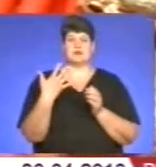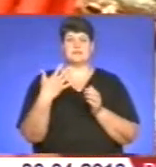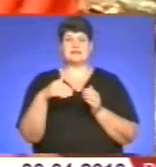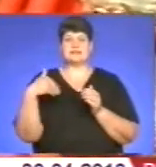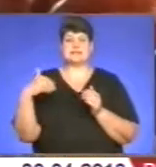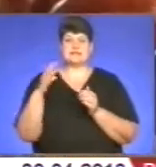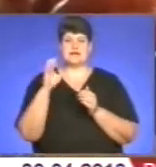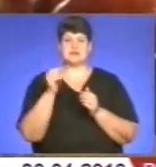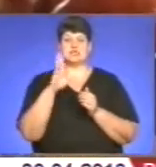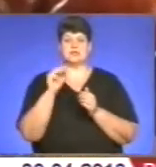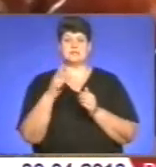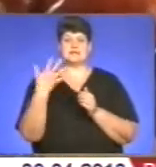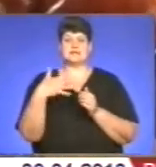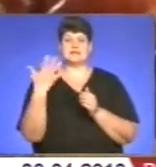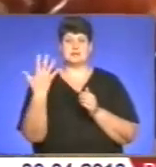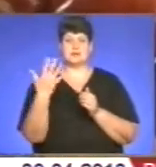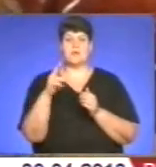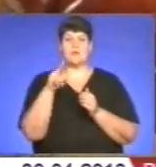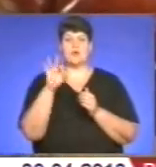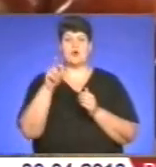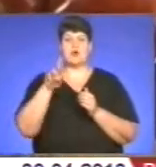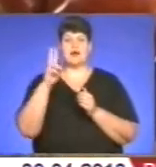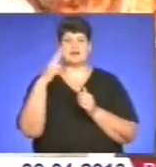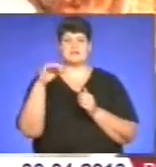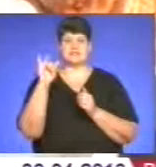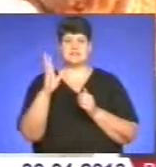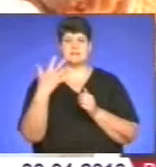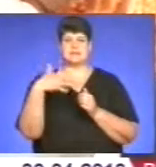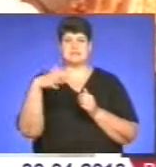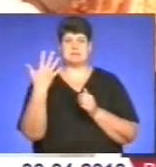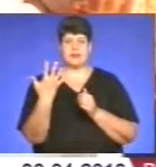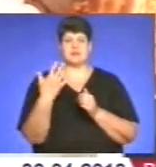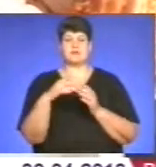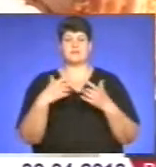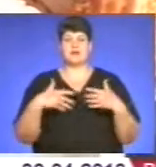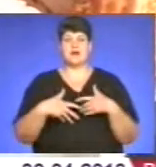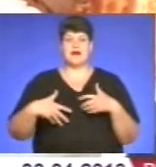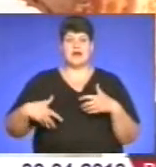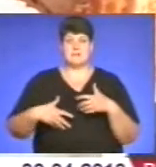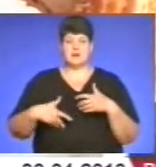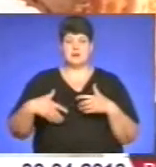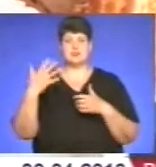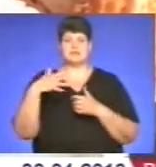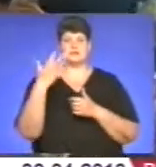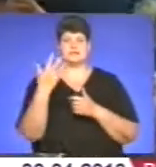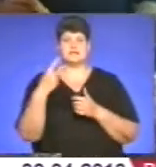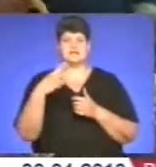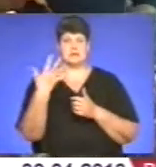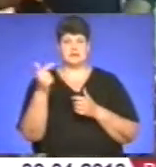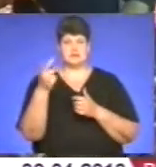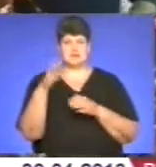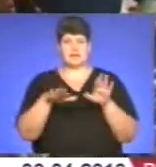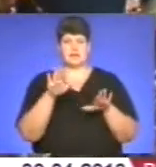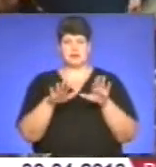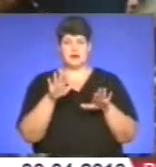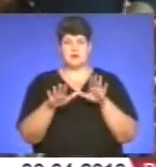-55 гривень. Поля – 25-55 гривень. Рибра коштують 20-25 гривень за кілограм. Ціни на свинину. Поля –